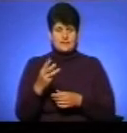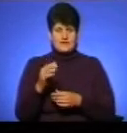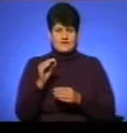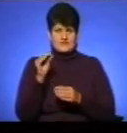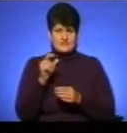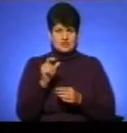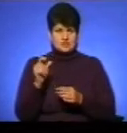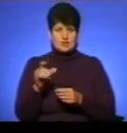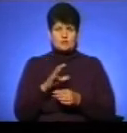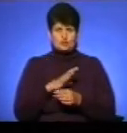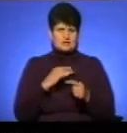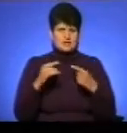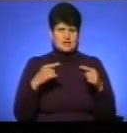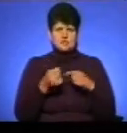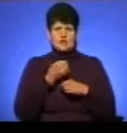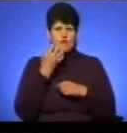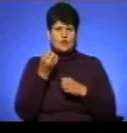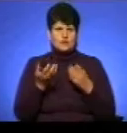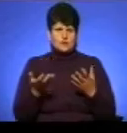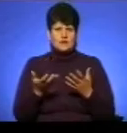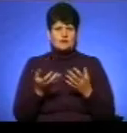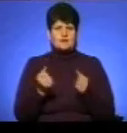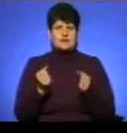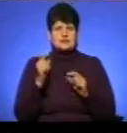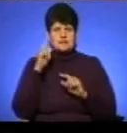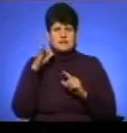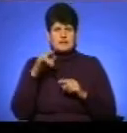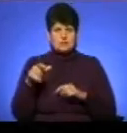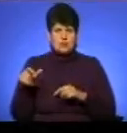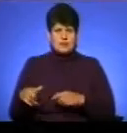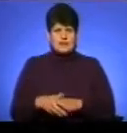Були ми кілька різних фонтанів, кілька знаменитих людей».